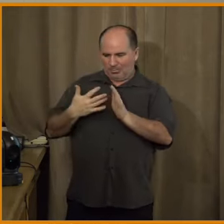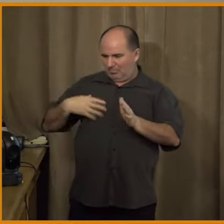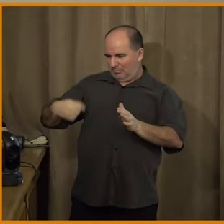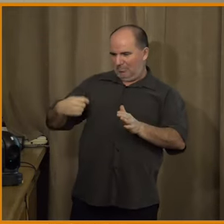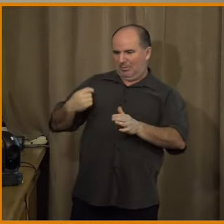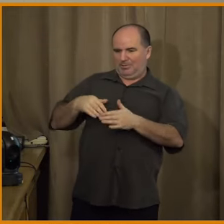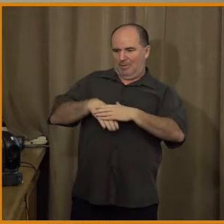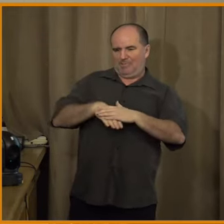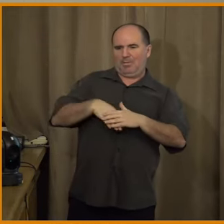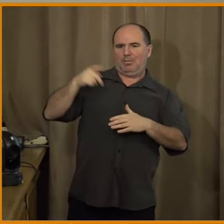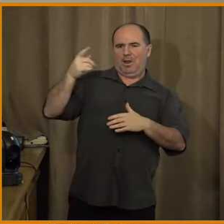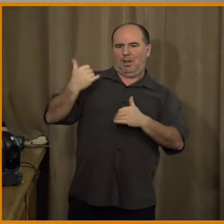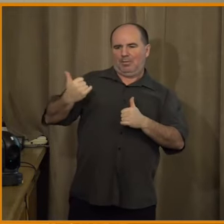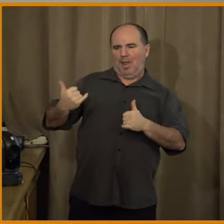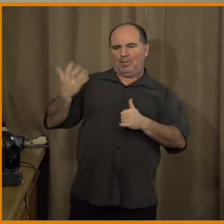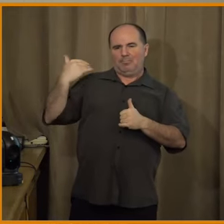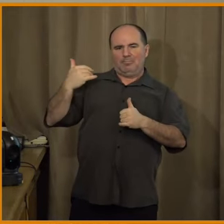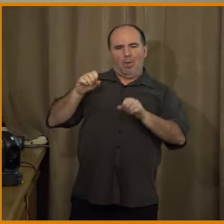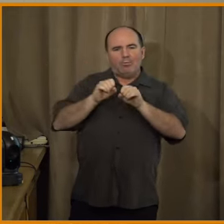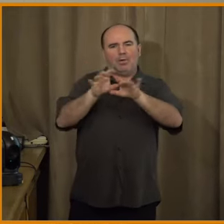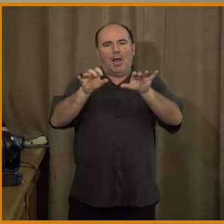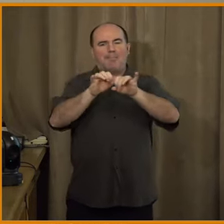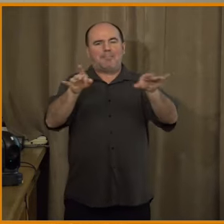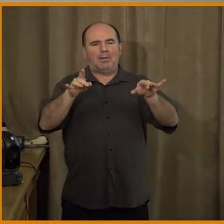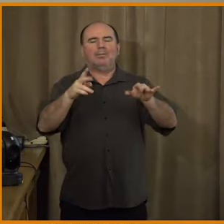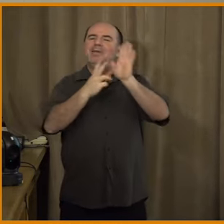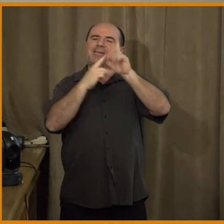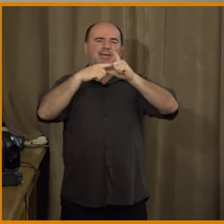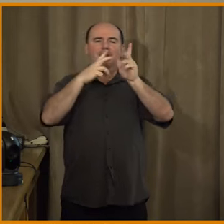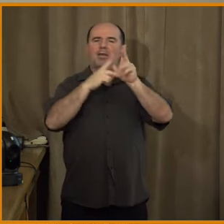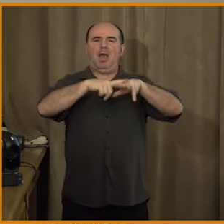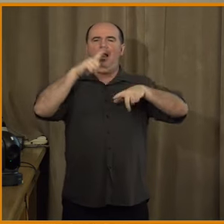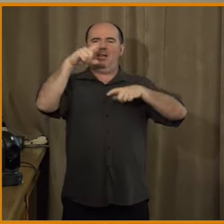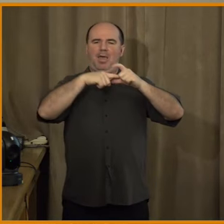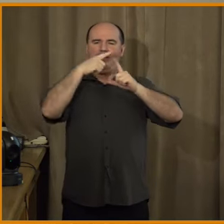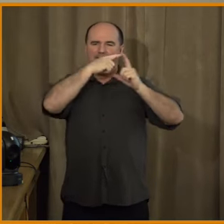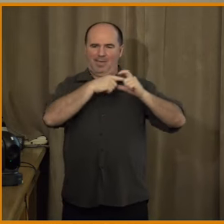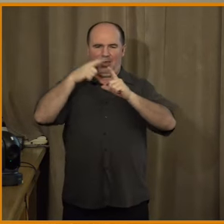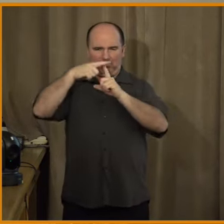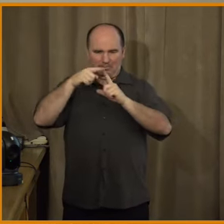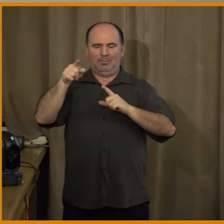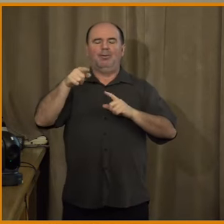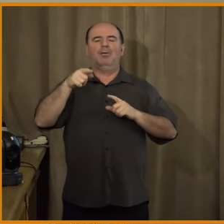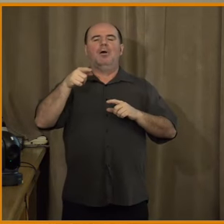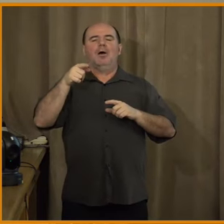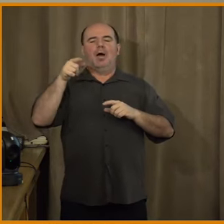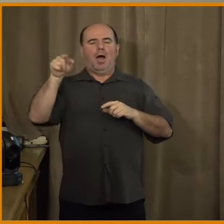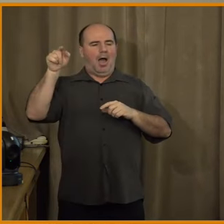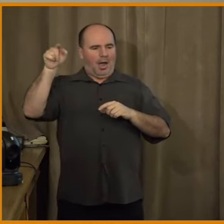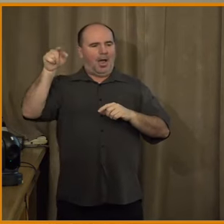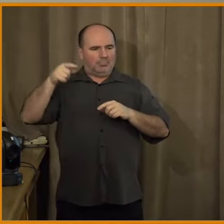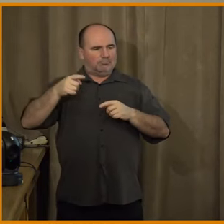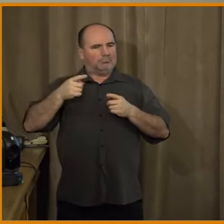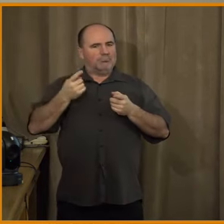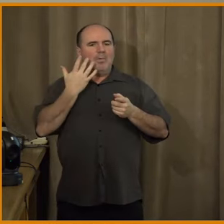několik desítek milionů. To bylo to nenaletět. Ale pak, když dezinformace jsou přímo teda spojené s tím